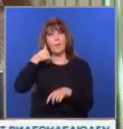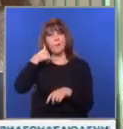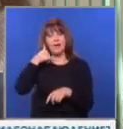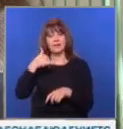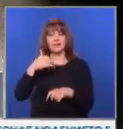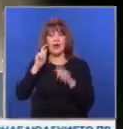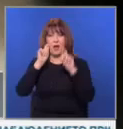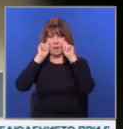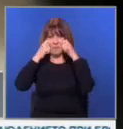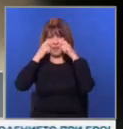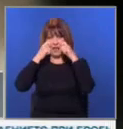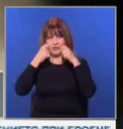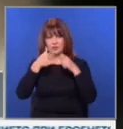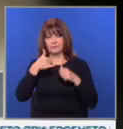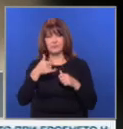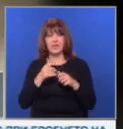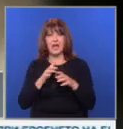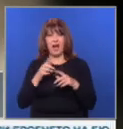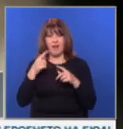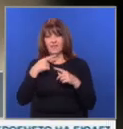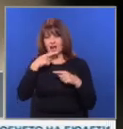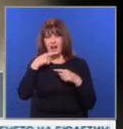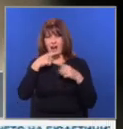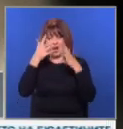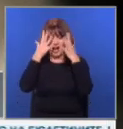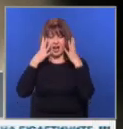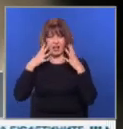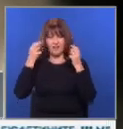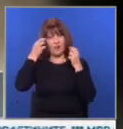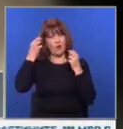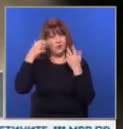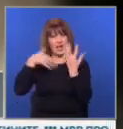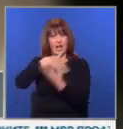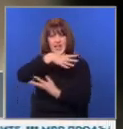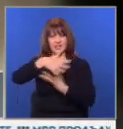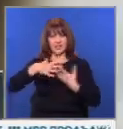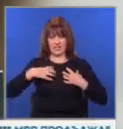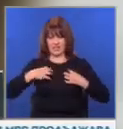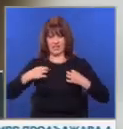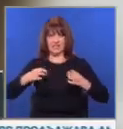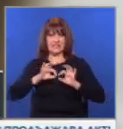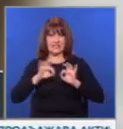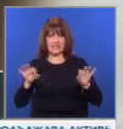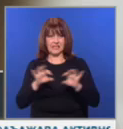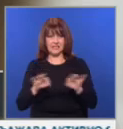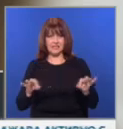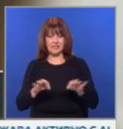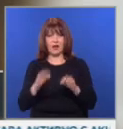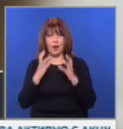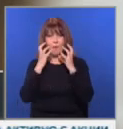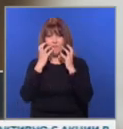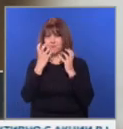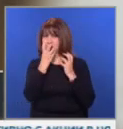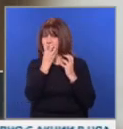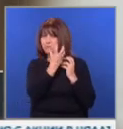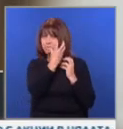плачеше по телефона. Беше цялата в кръв, цялата рошева, разпукъсана от където я дърпал, цялата подута